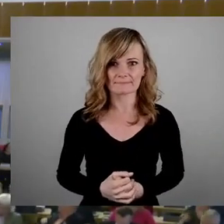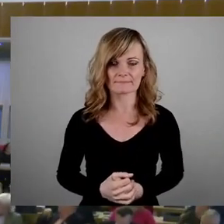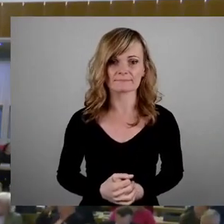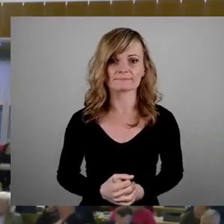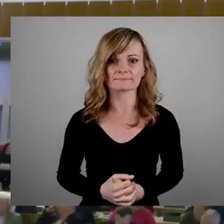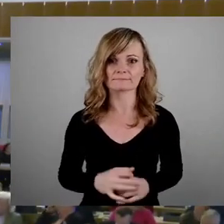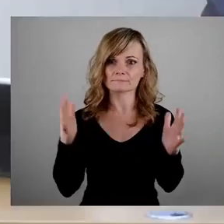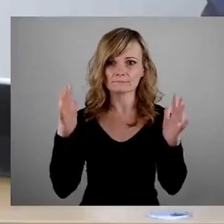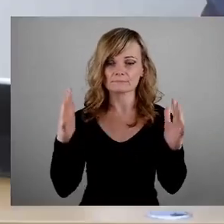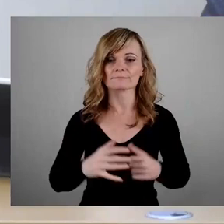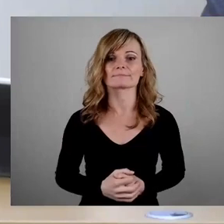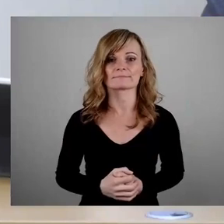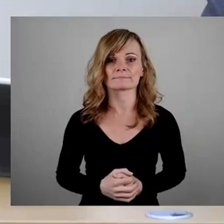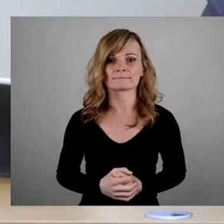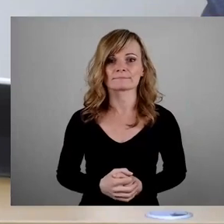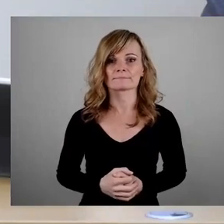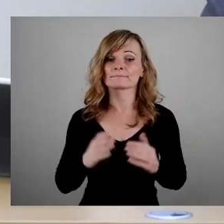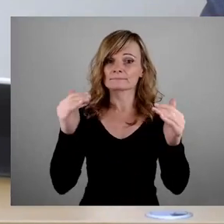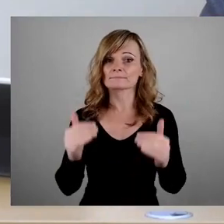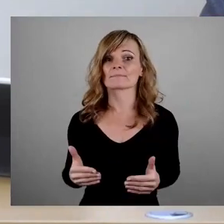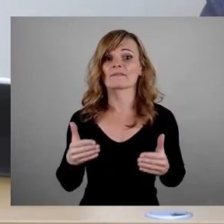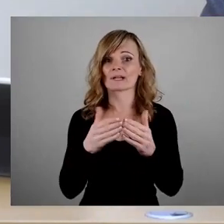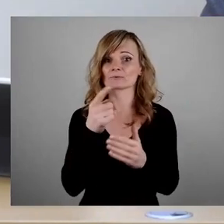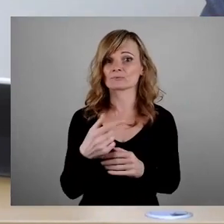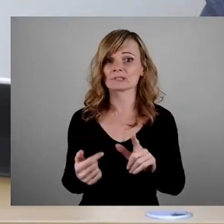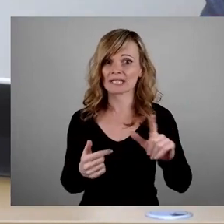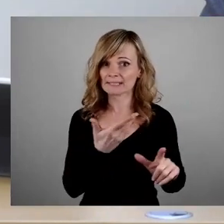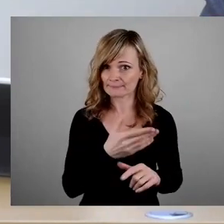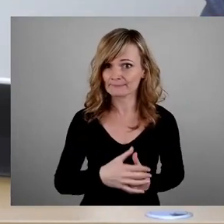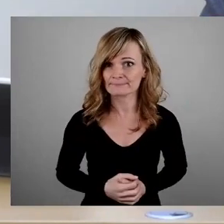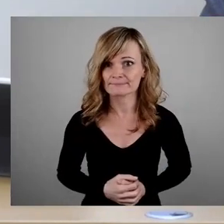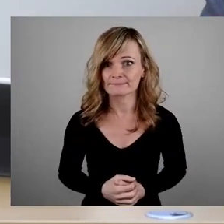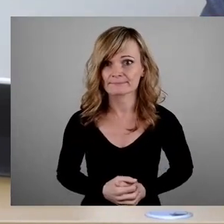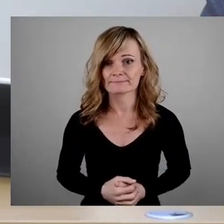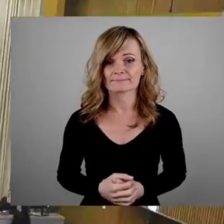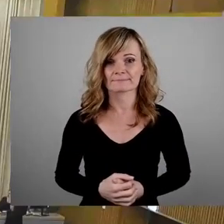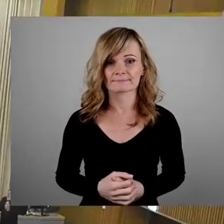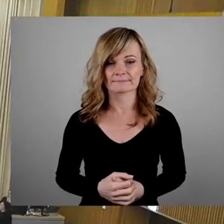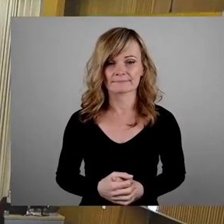Vielen Dank. Dann würden wir weitermachen Fraktionen. Die Linke. Die okay sind bitte.